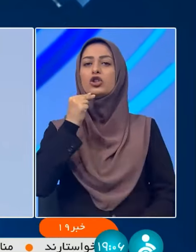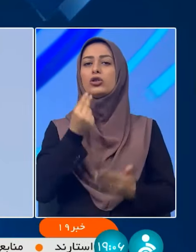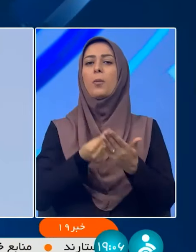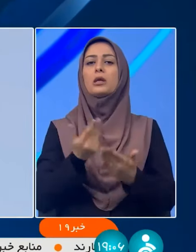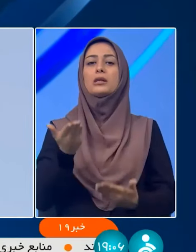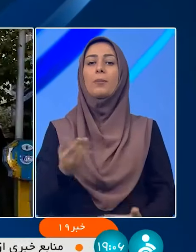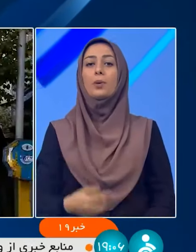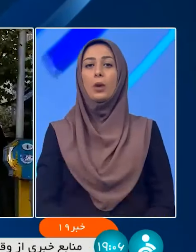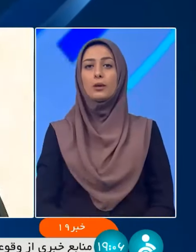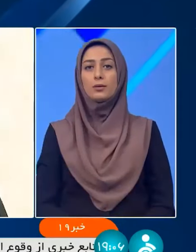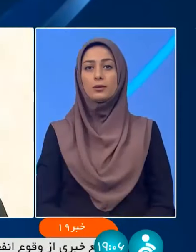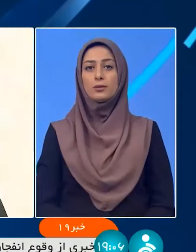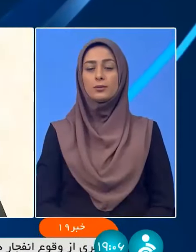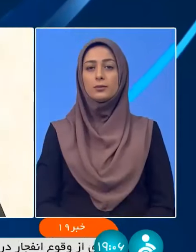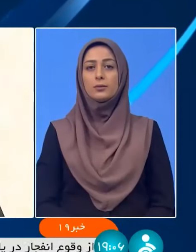کند